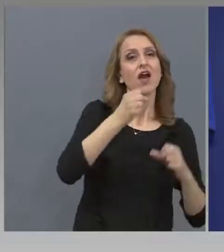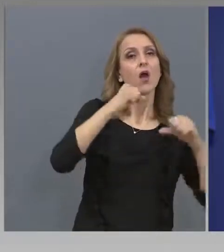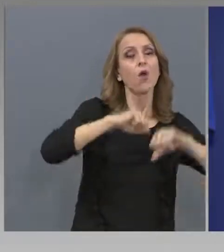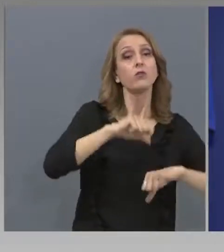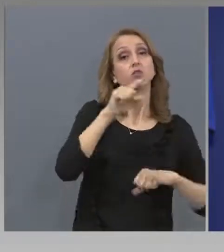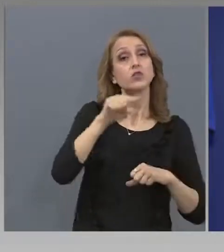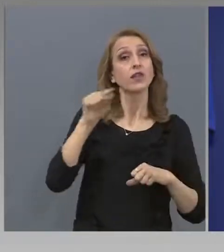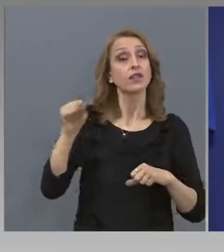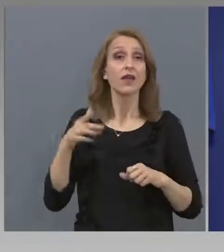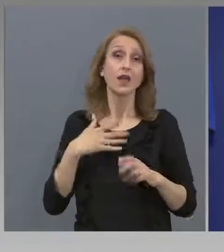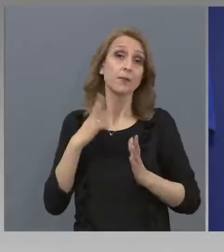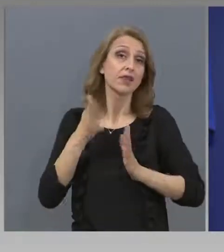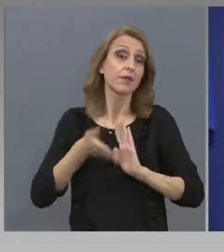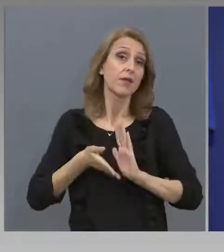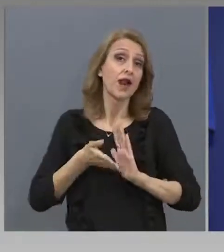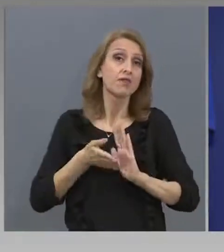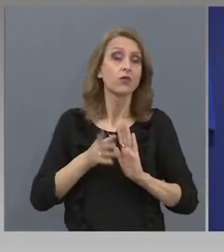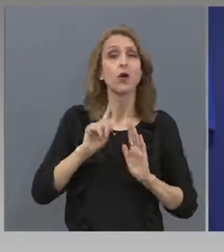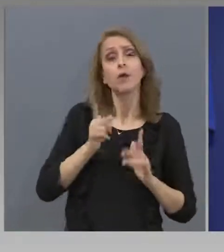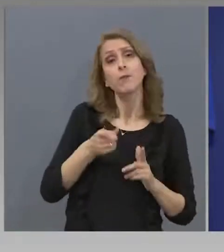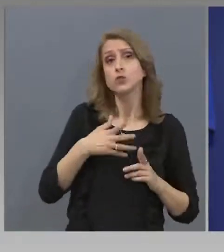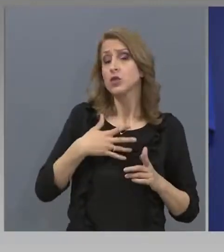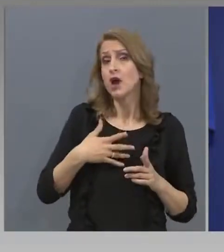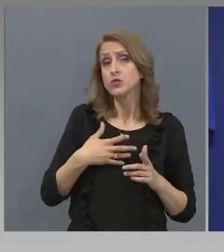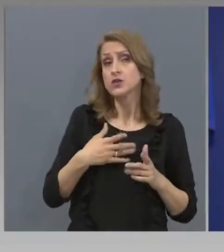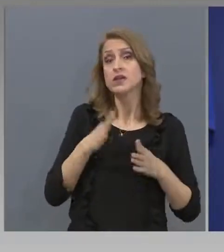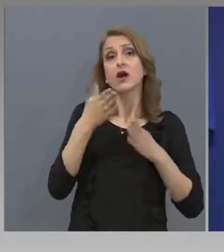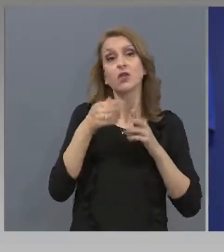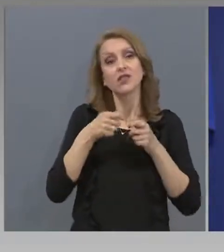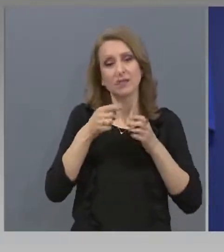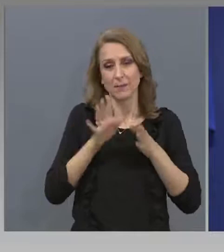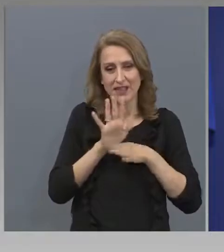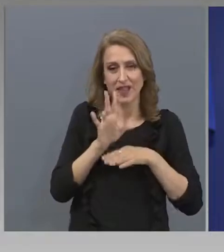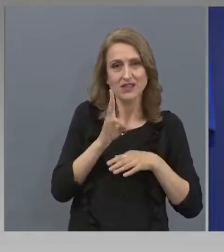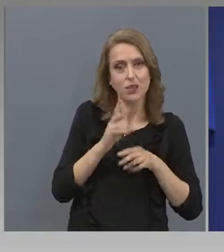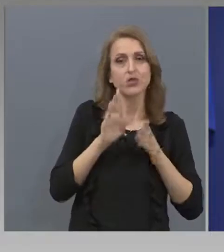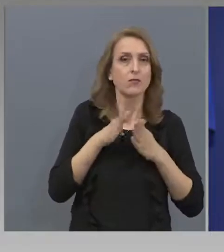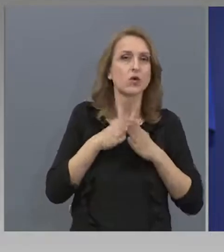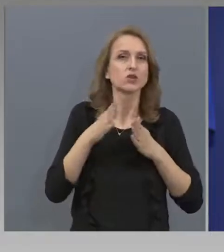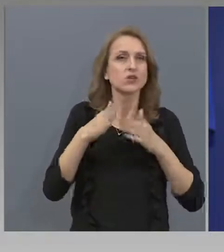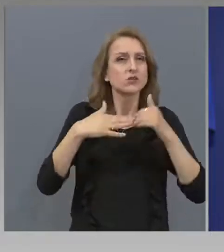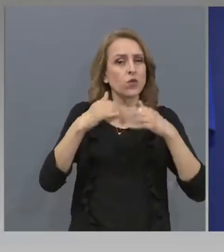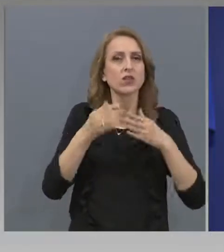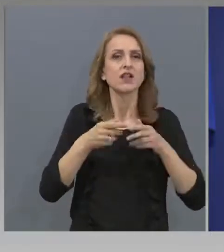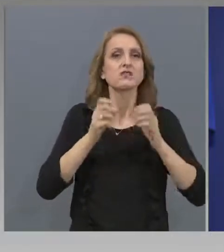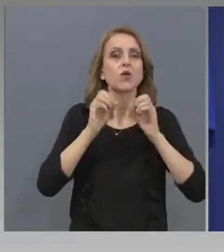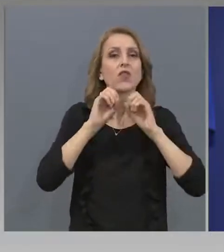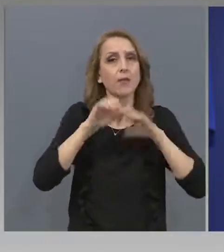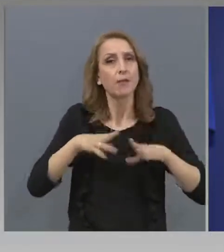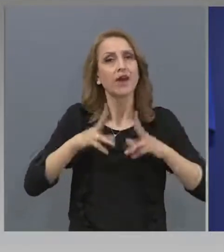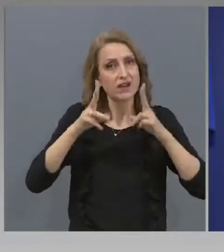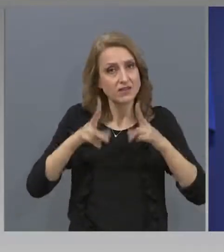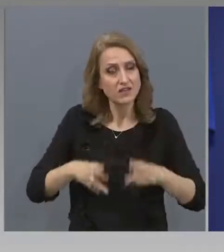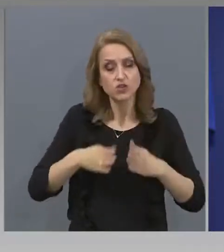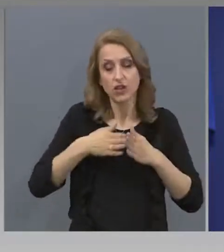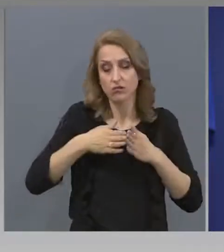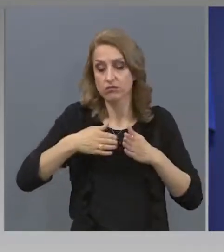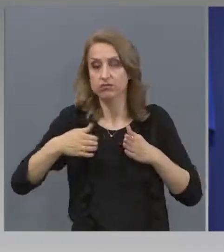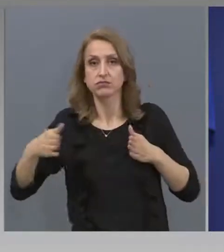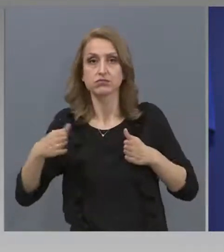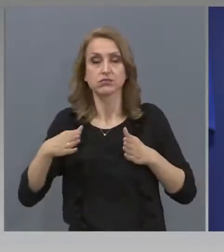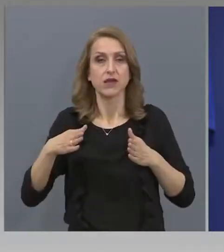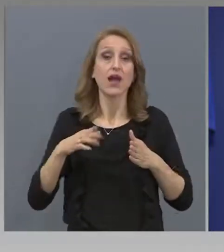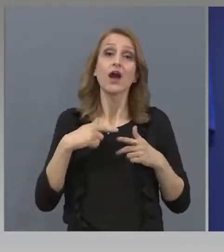с решение да удължат тая дата. Горещо има препоръчваме да удължат този срок за строителство. Говоря и за курорти, които не са